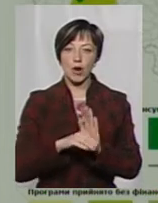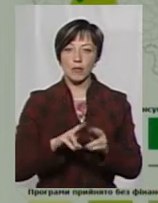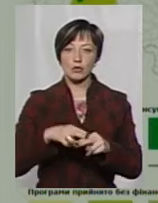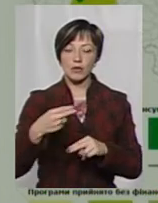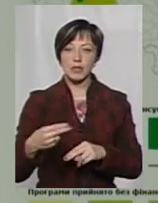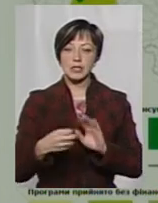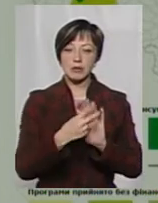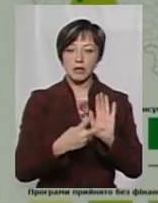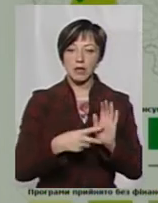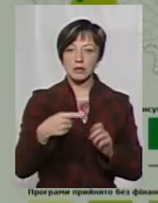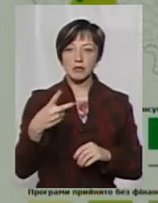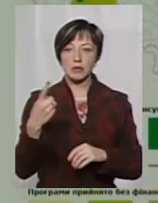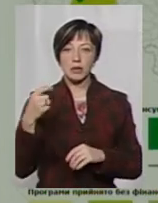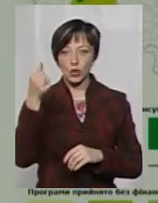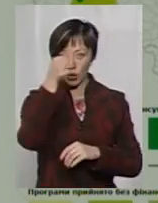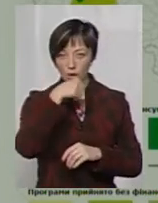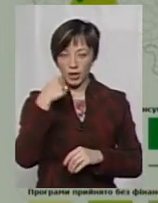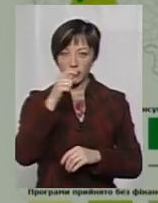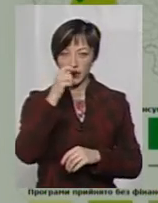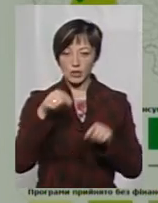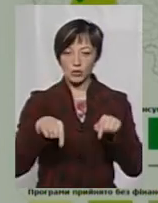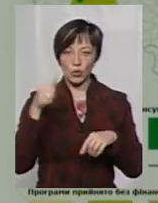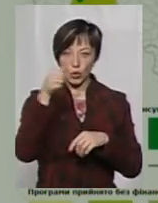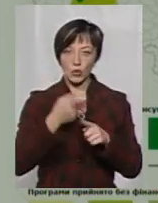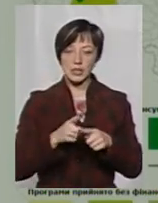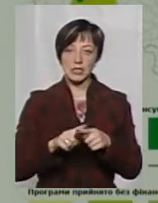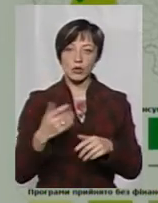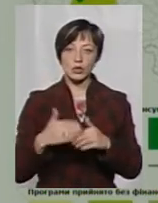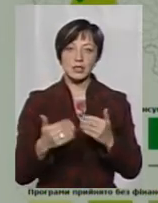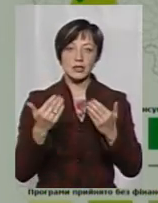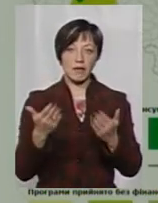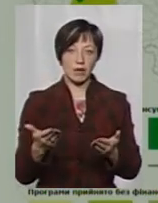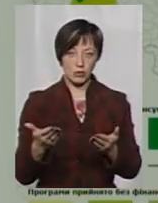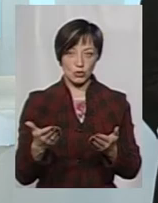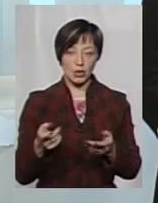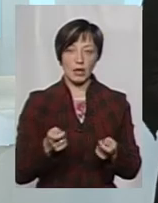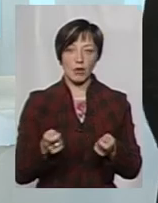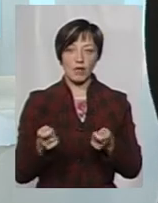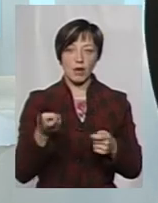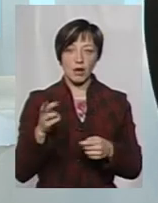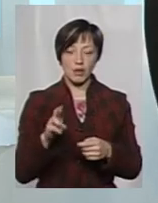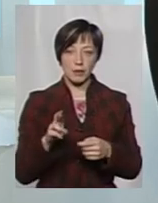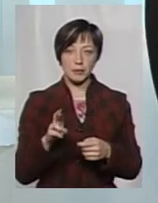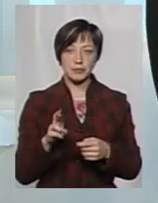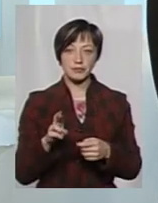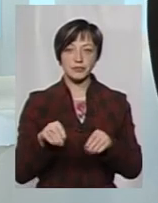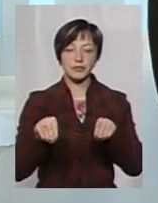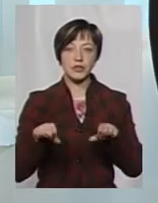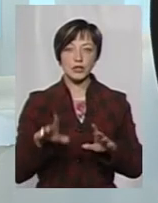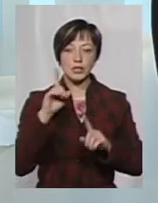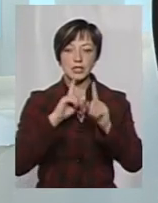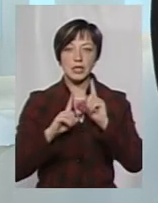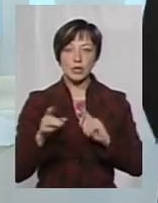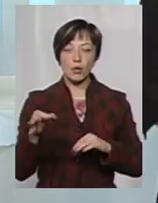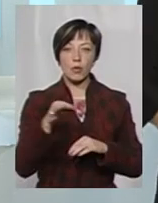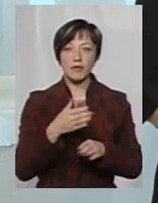на 2017-2021 роки. А в квітні цього року, це вже за вашого, пане Сергію, керування управлінням рішенням сесії